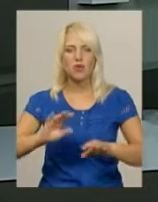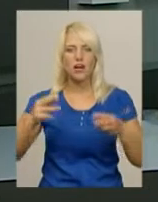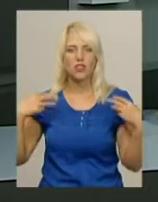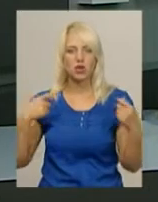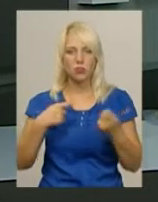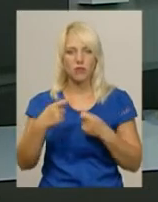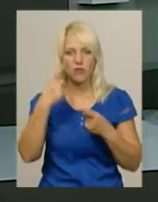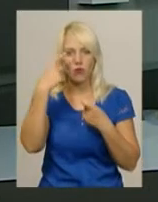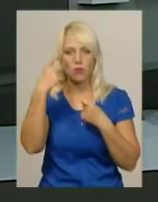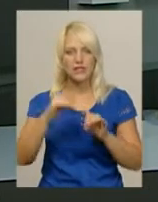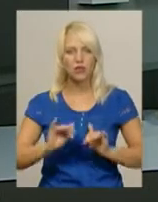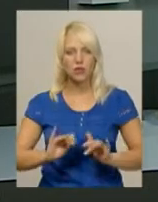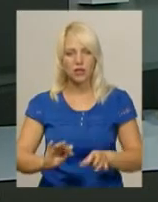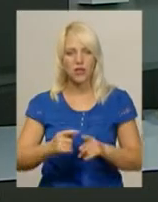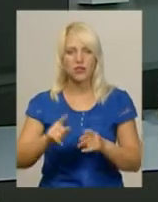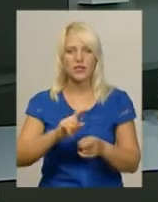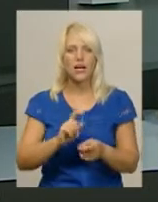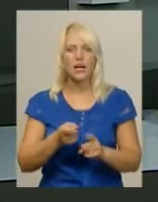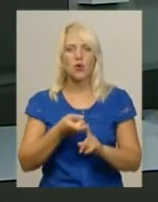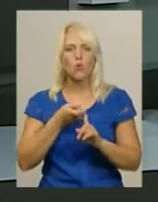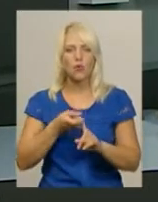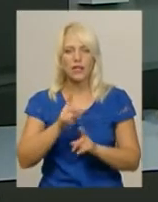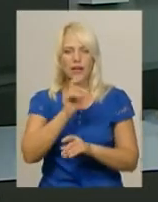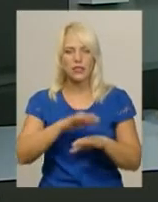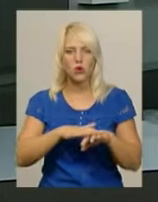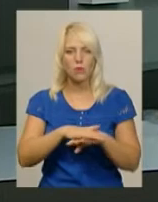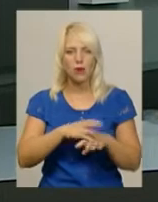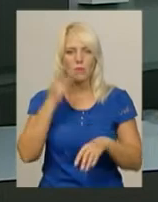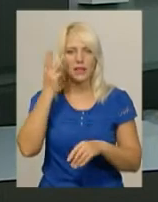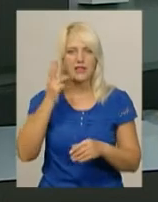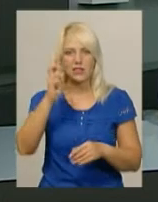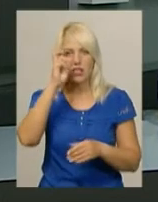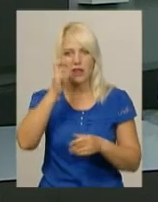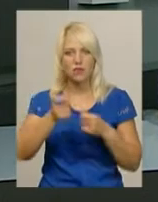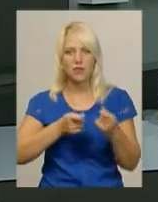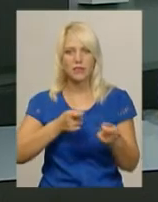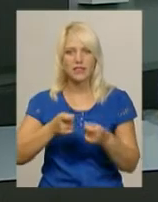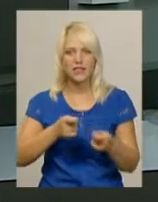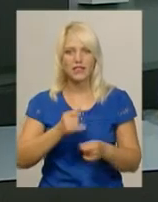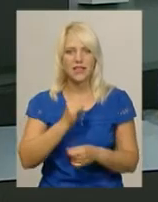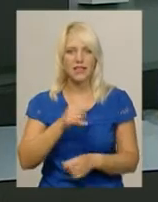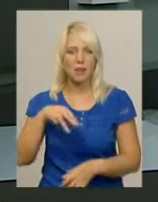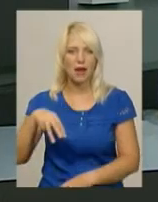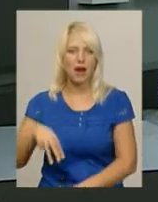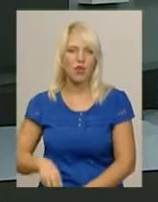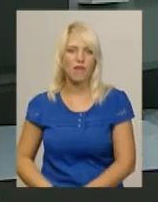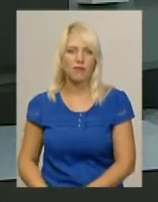управління інформаційної діяльності та комунікації з громадськістю Хмельницької обласної державної адміністрації Інна Михайлова.